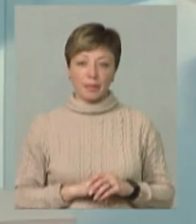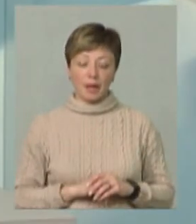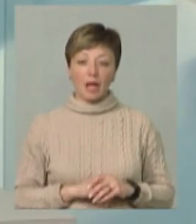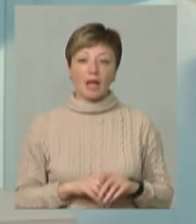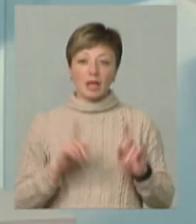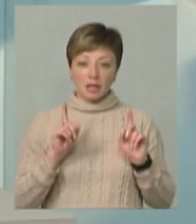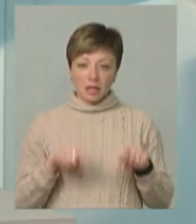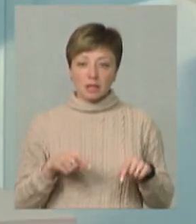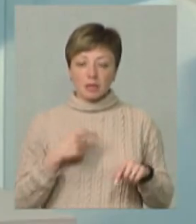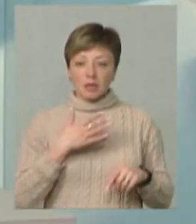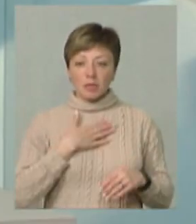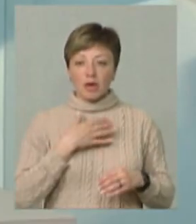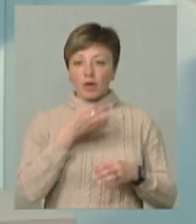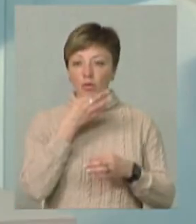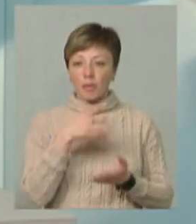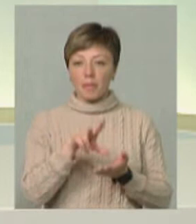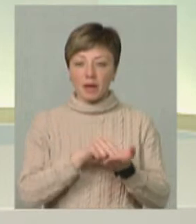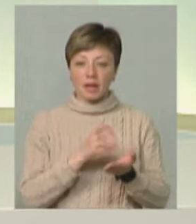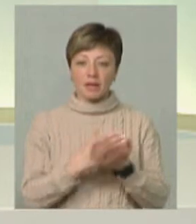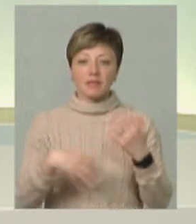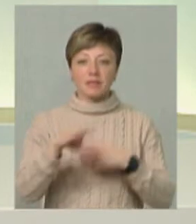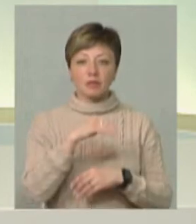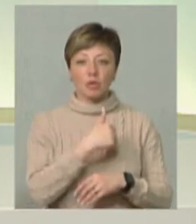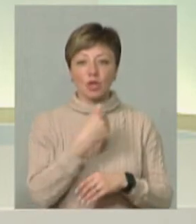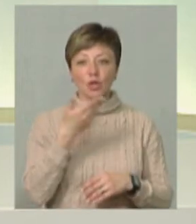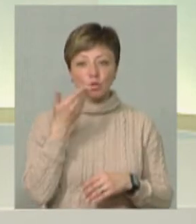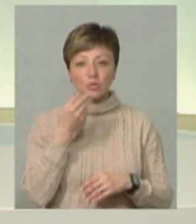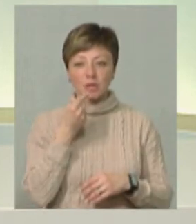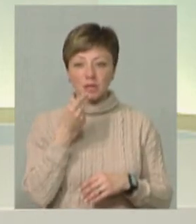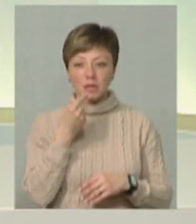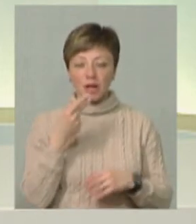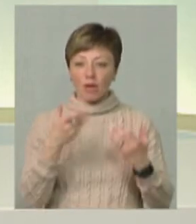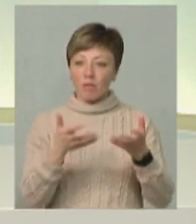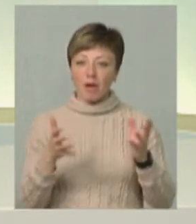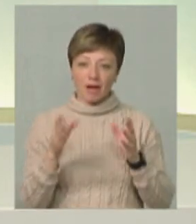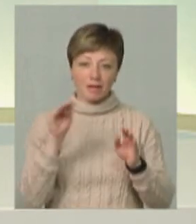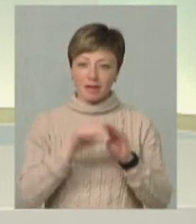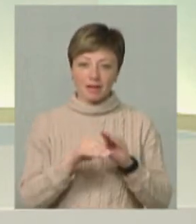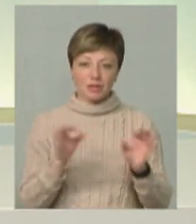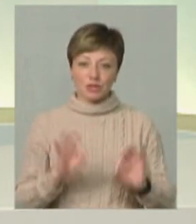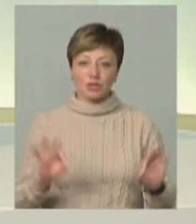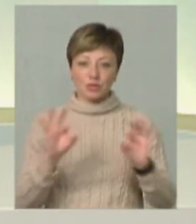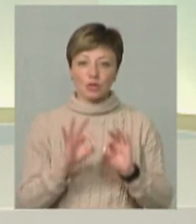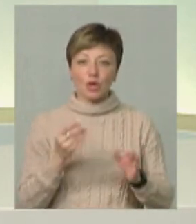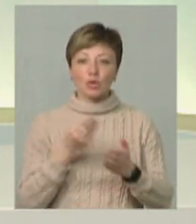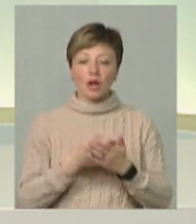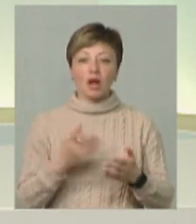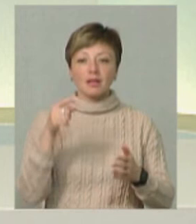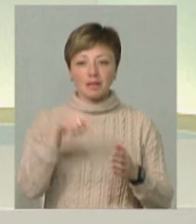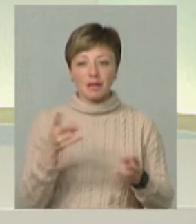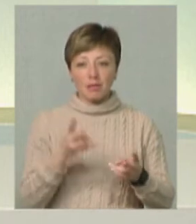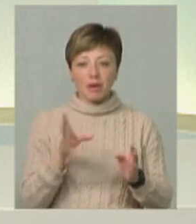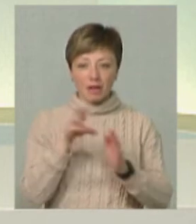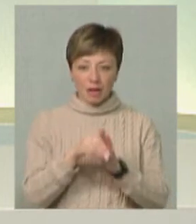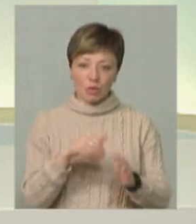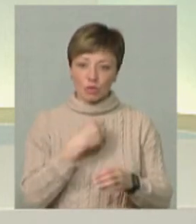Теж моїм таким любимим прикладом є, кажуть, всі би хотіли їсти суп, але в баняк нічого не класти. Дорогі мої, баняк треба класти,